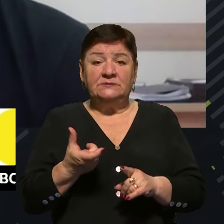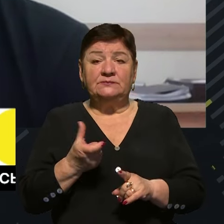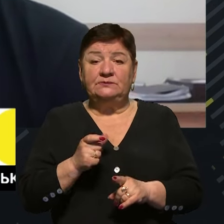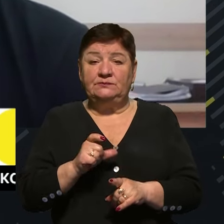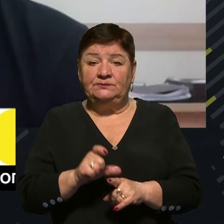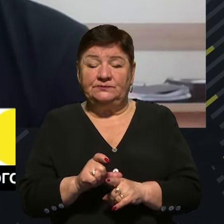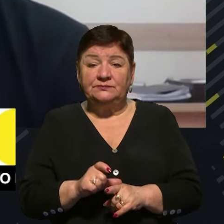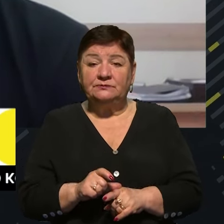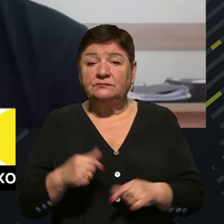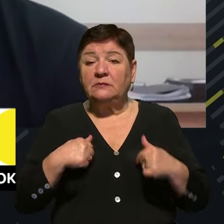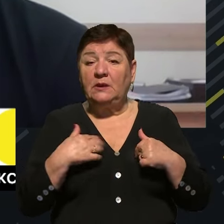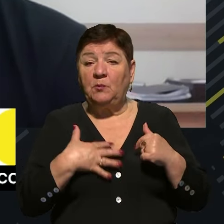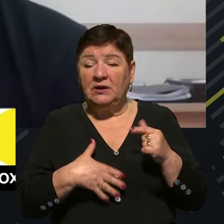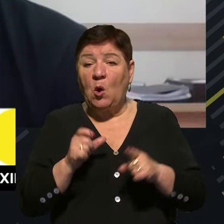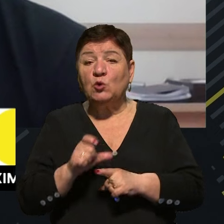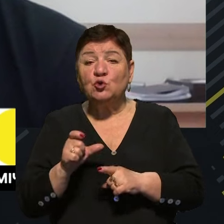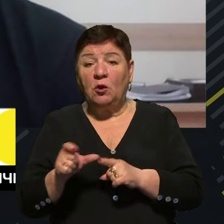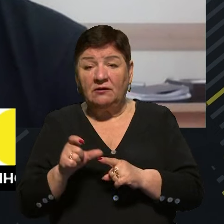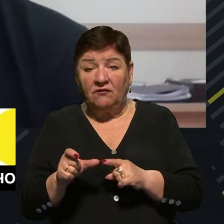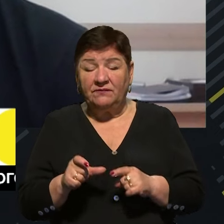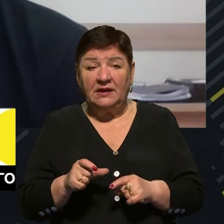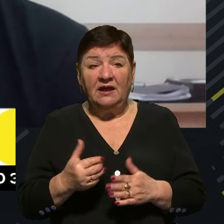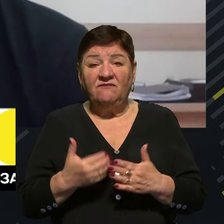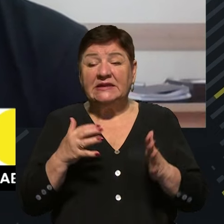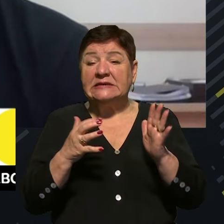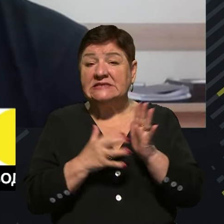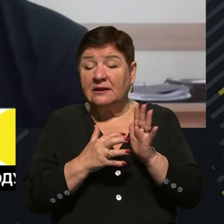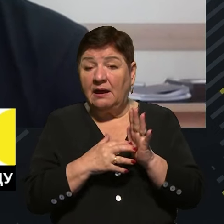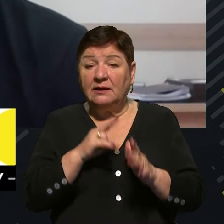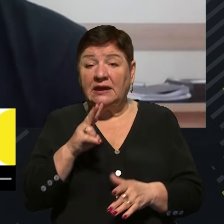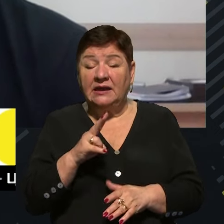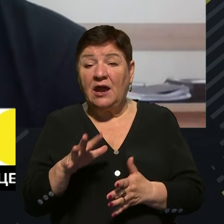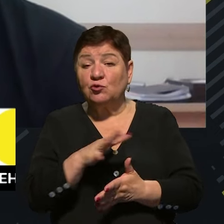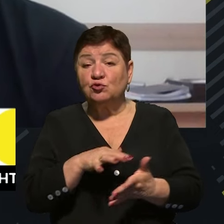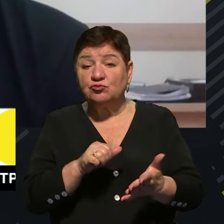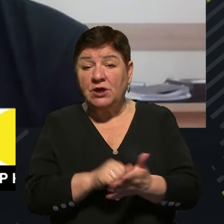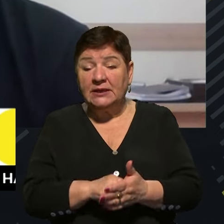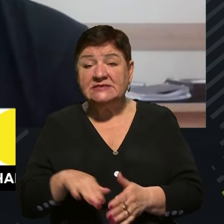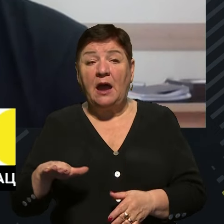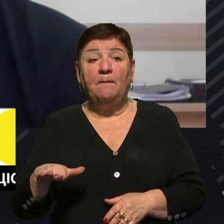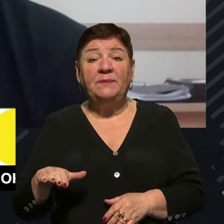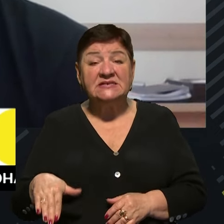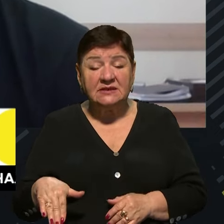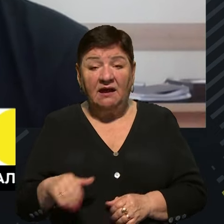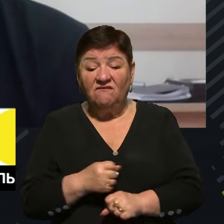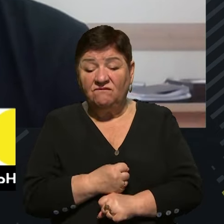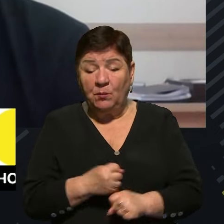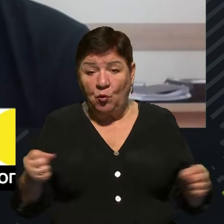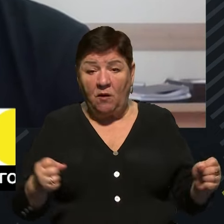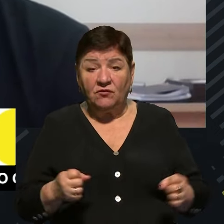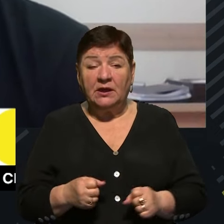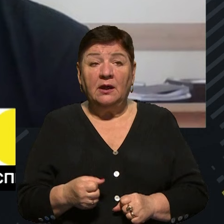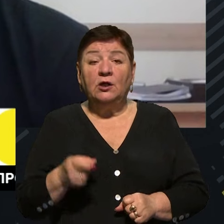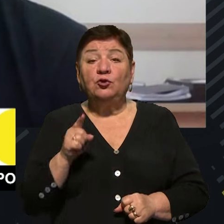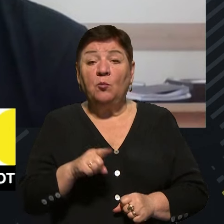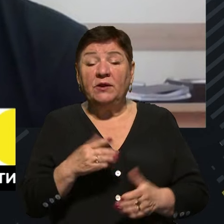поранень – це осколкові поранення від скла, яке розрушається після вибухової хвилі. Тому,